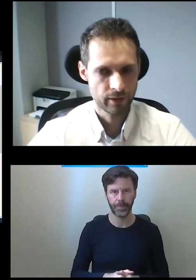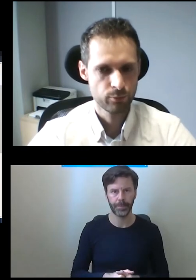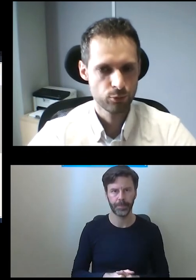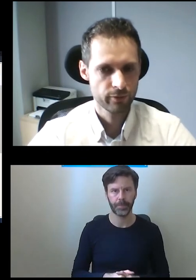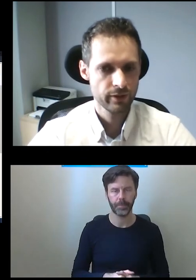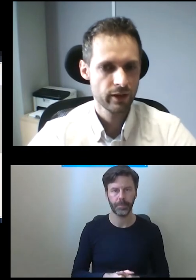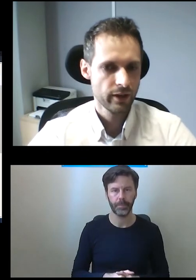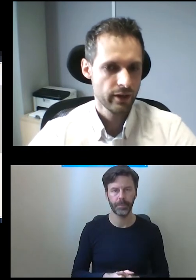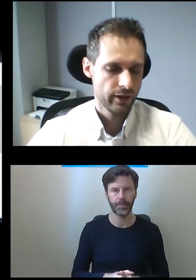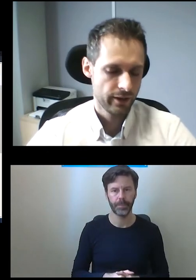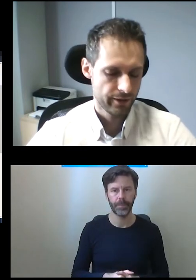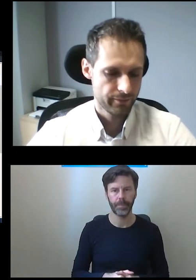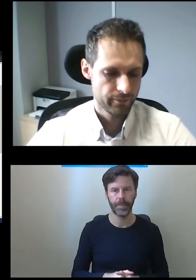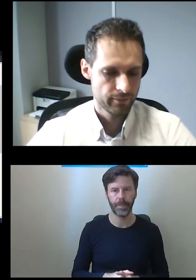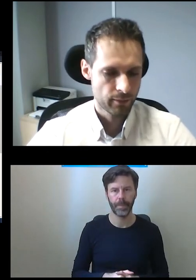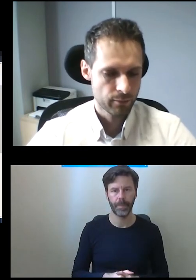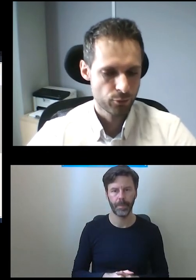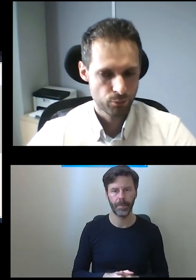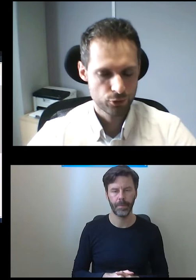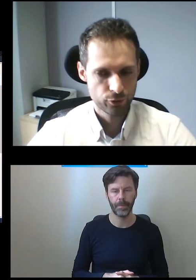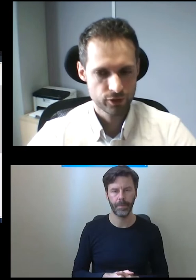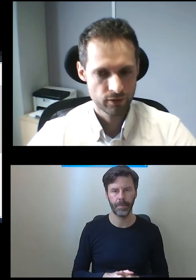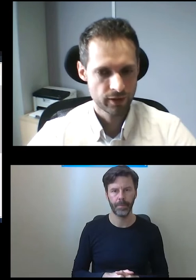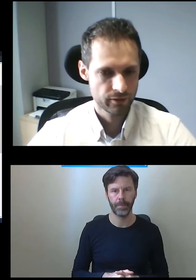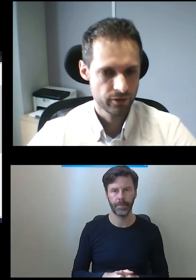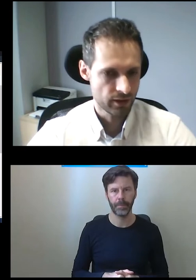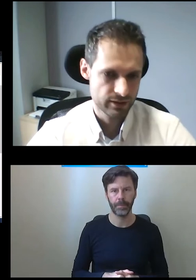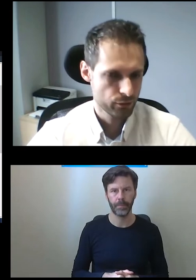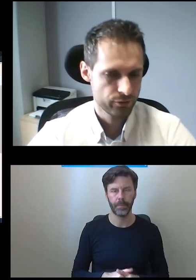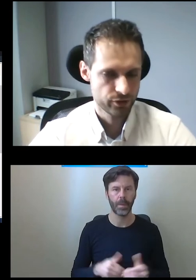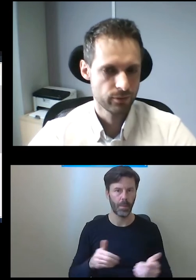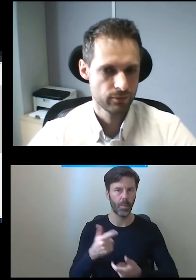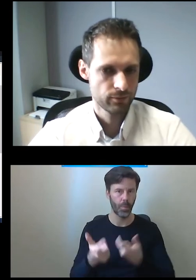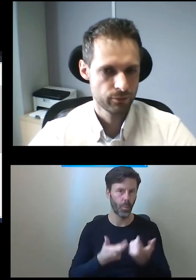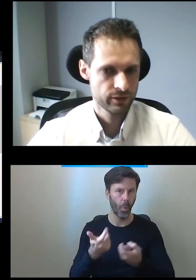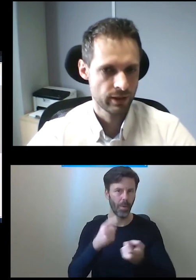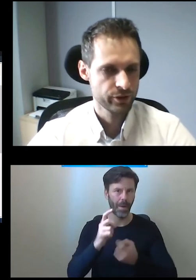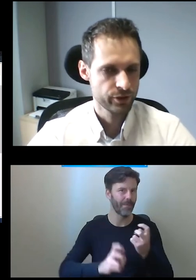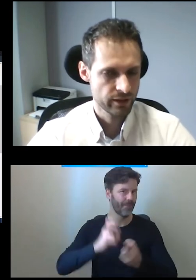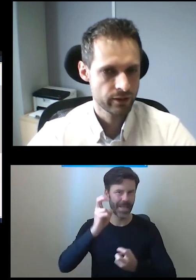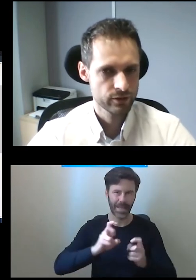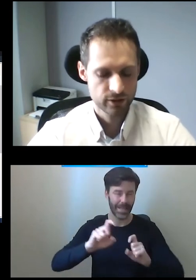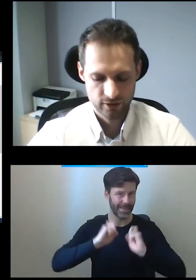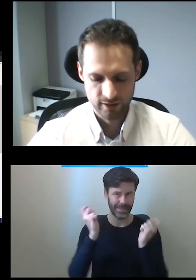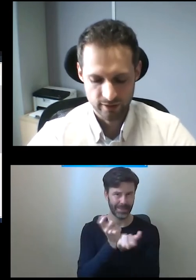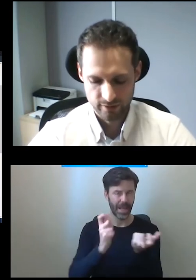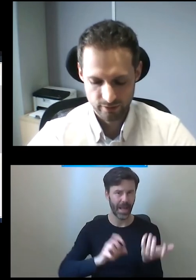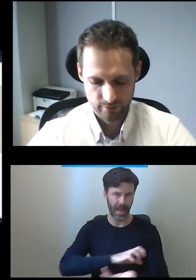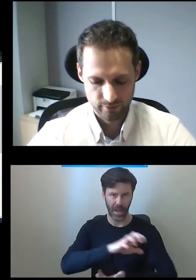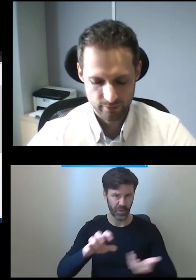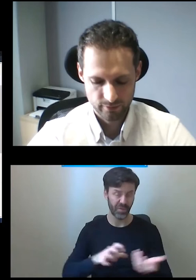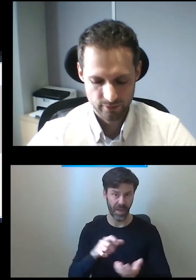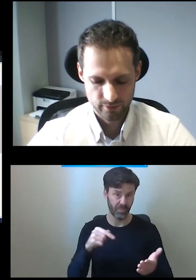jakby budowy, mamy możliwość instalowania tych wind na całym świecie, bo, bo, bo jest najbardziej rygorystyczny standard.